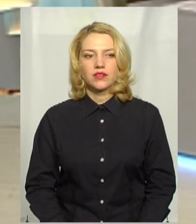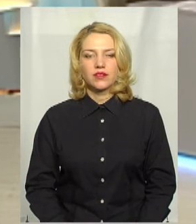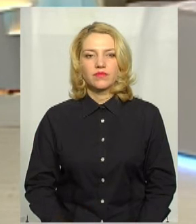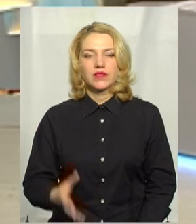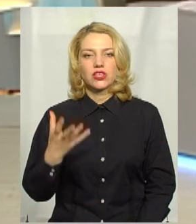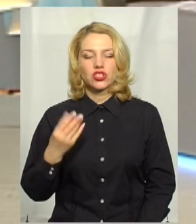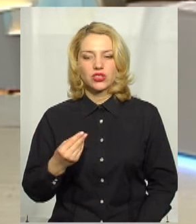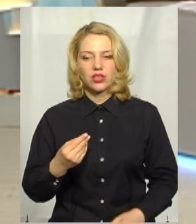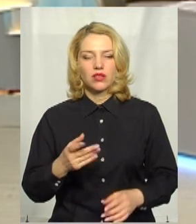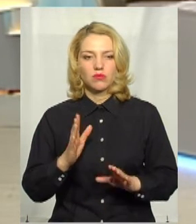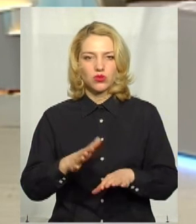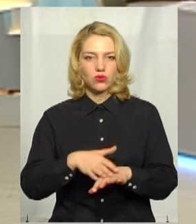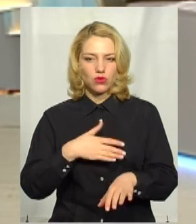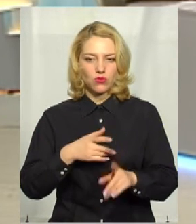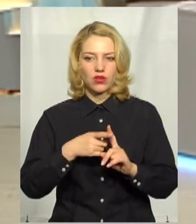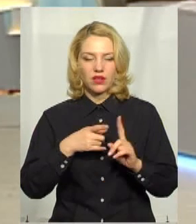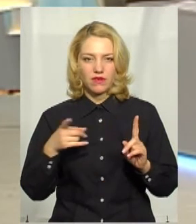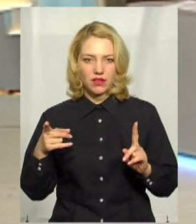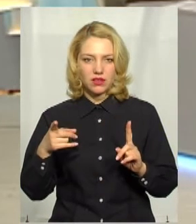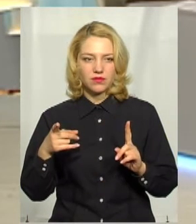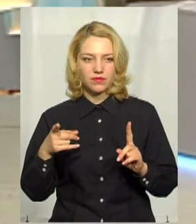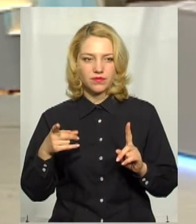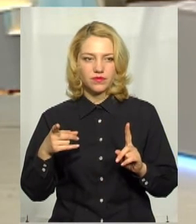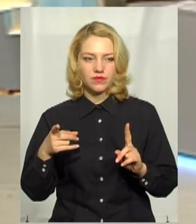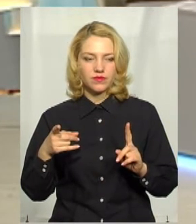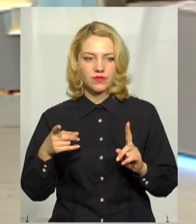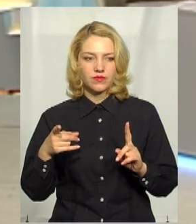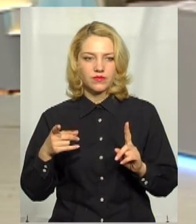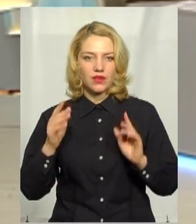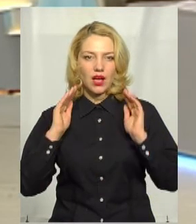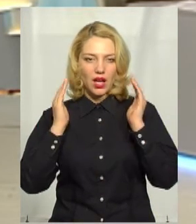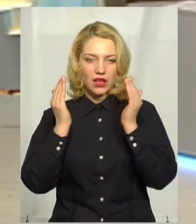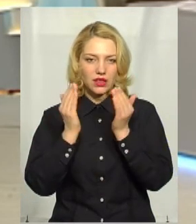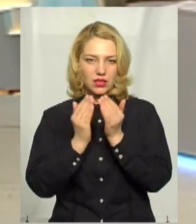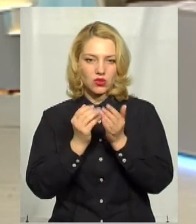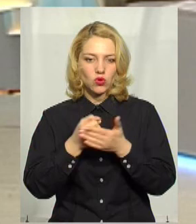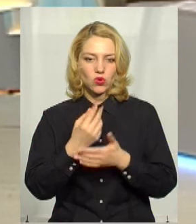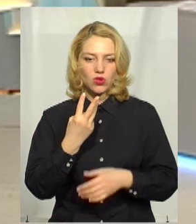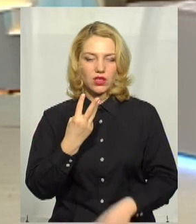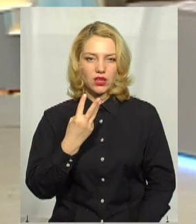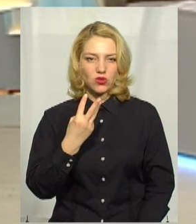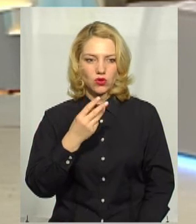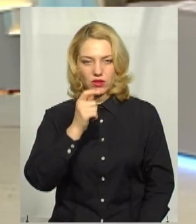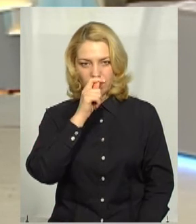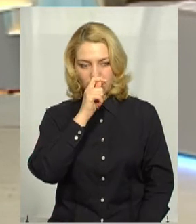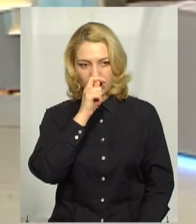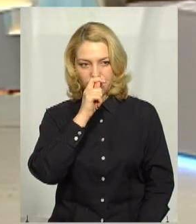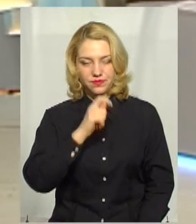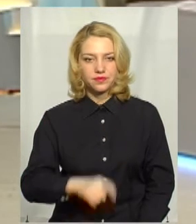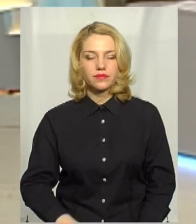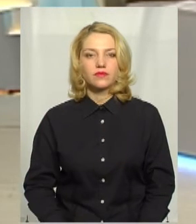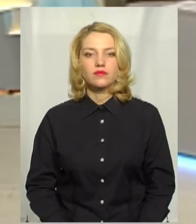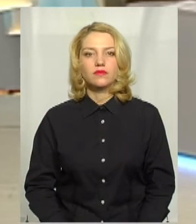Ще досить довго буде тривати карантин, до 3 квітня.